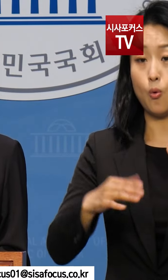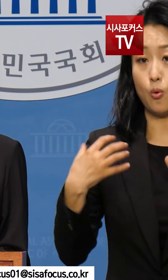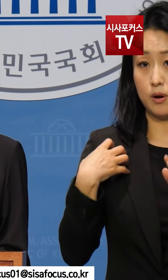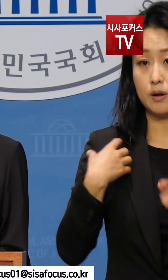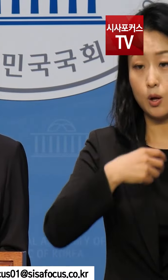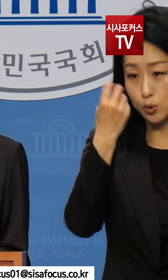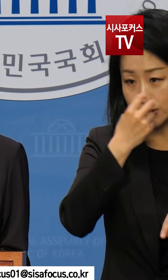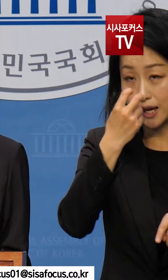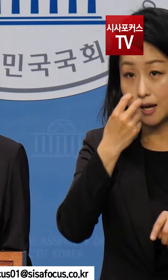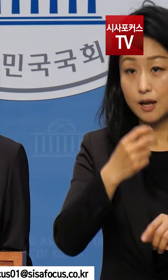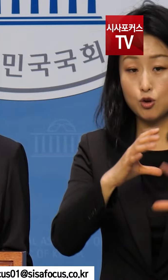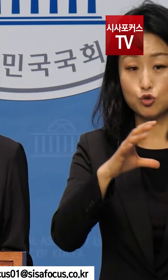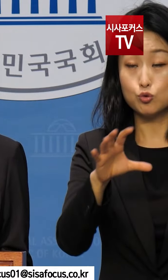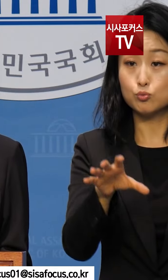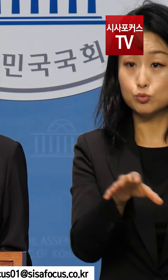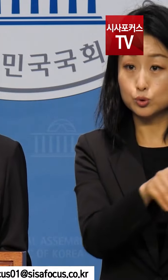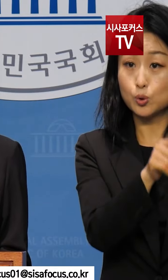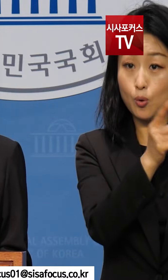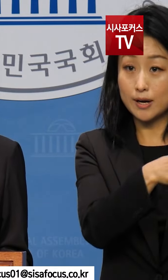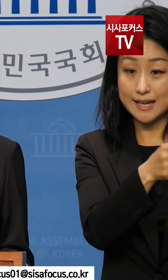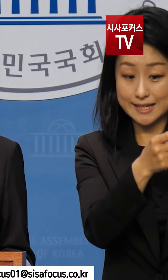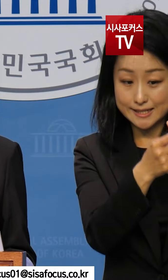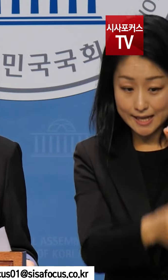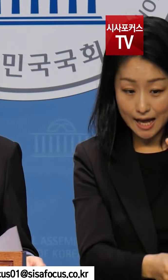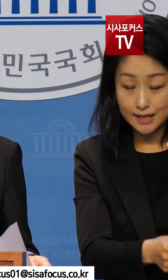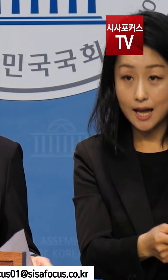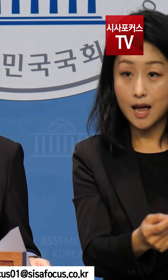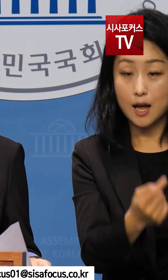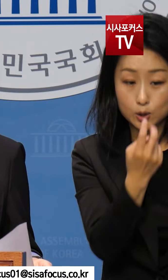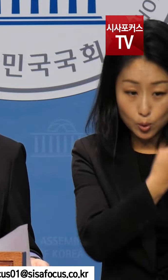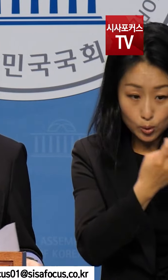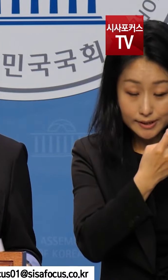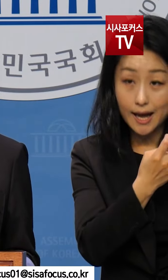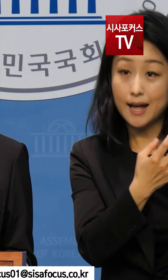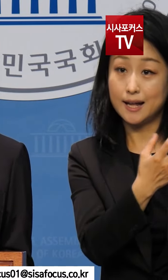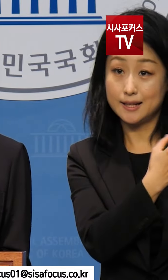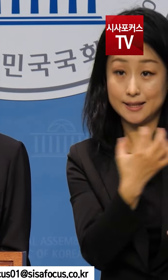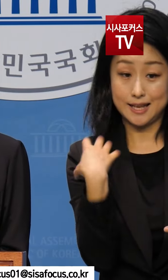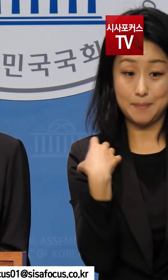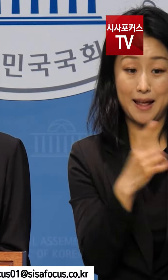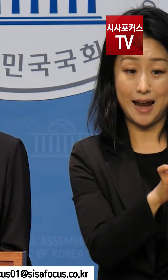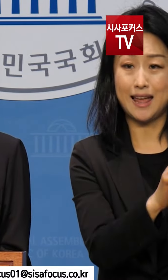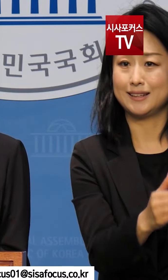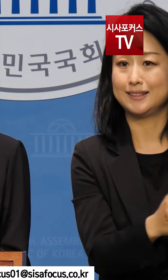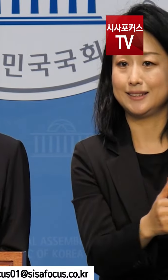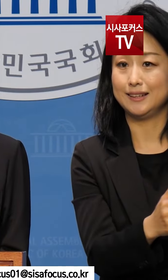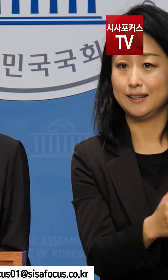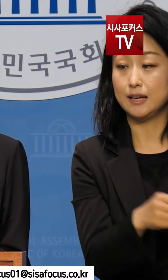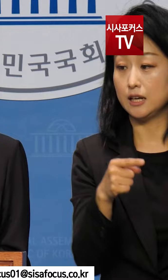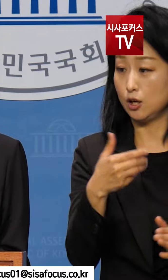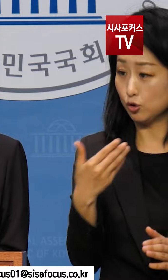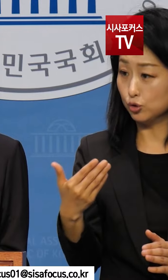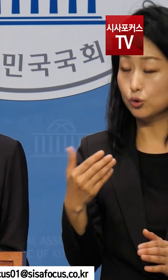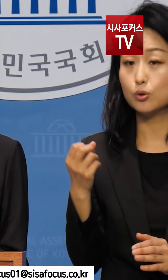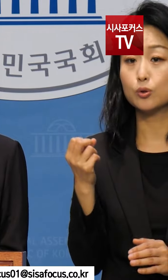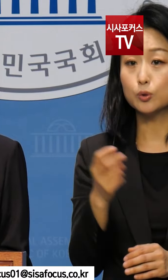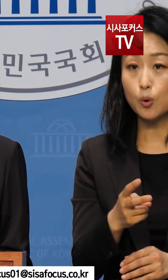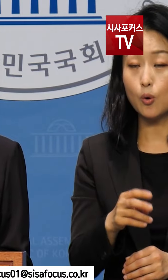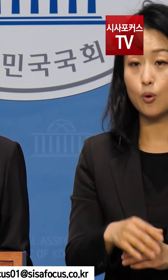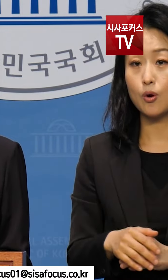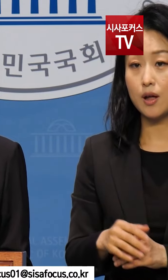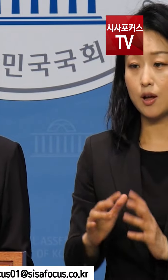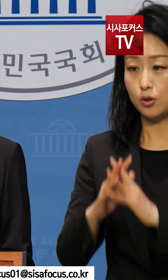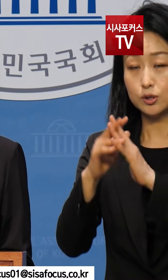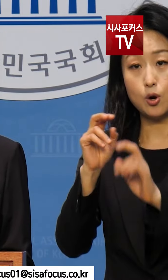국무총리실사나 국무조정실의 조사 이후에 전무합니다. 소방과 재방건설업체,